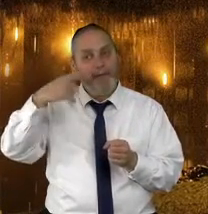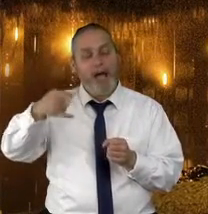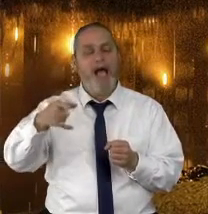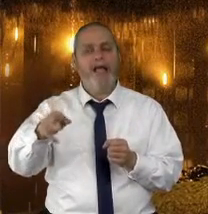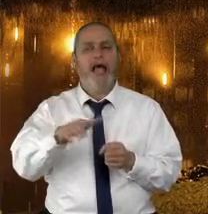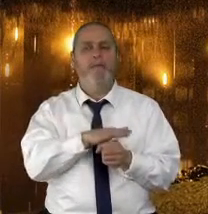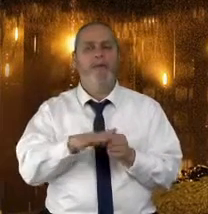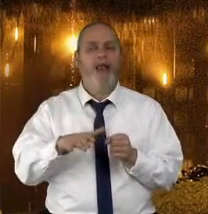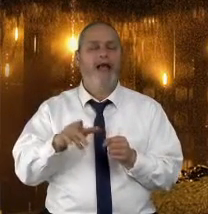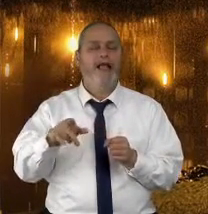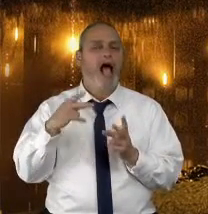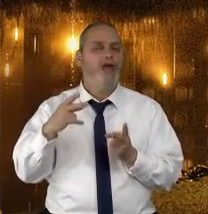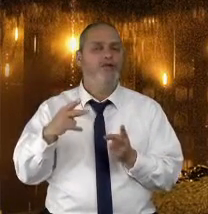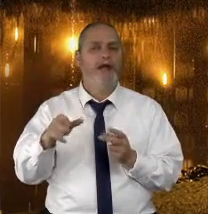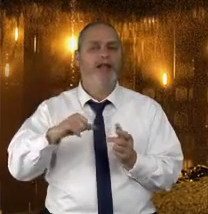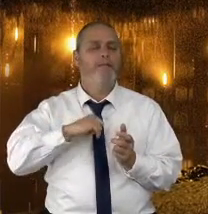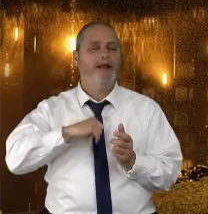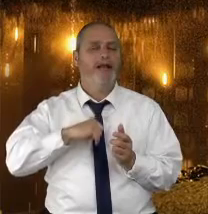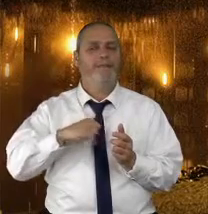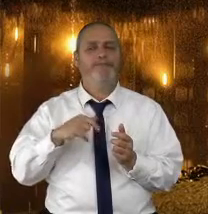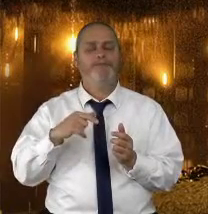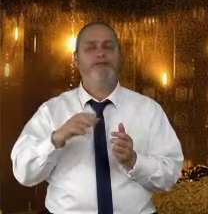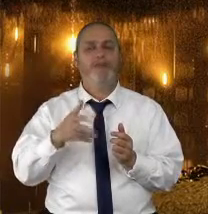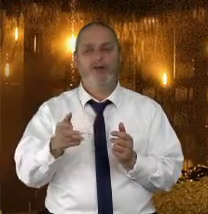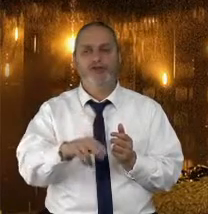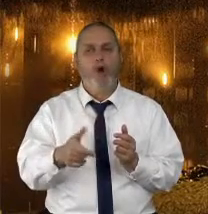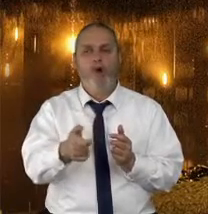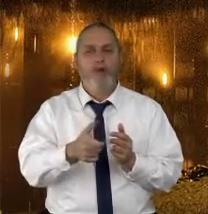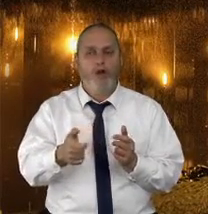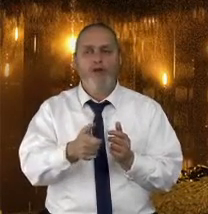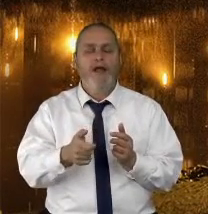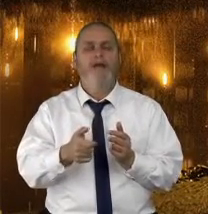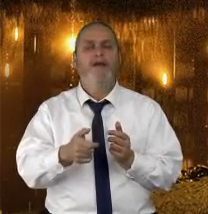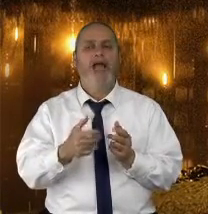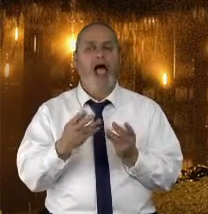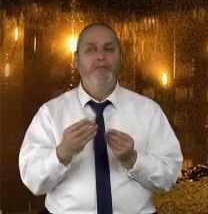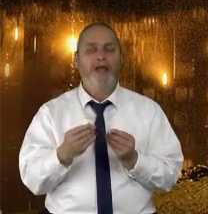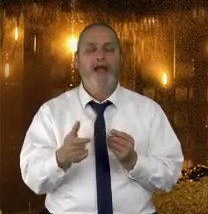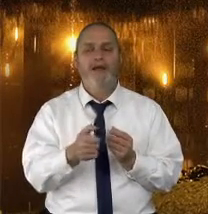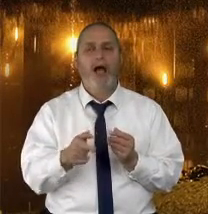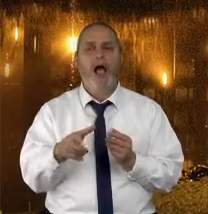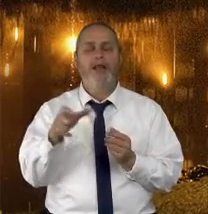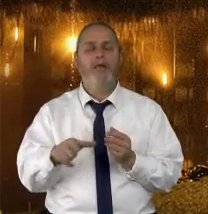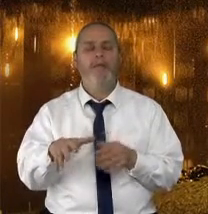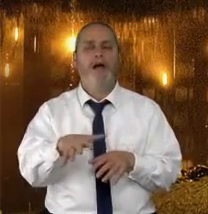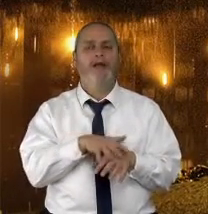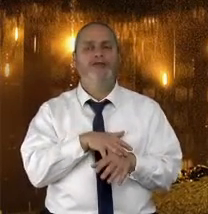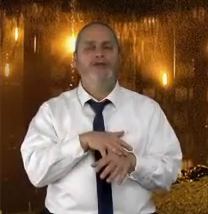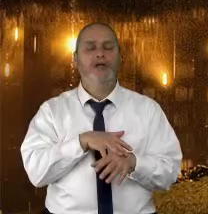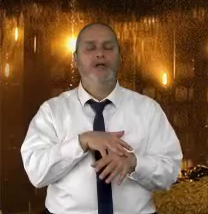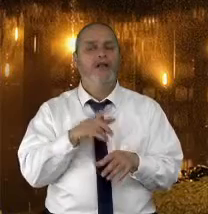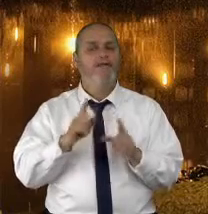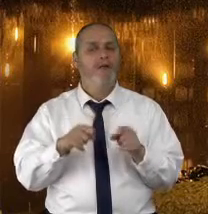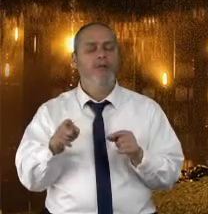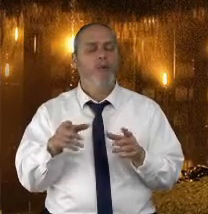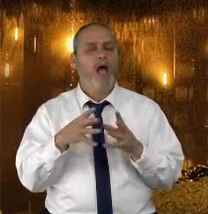החשובה, היא השיחה המעניינת. ואם יש הודעות רבות כל כך מהמקום הזה, האדם מאבד לו